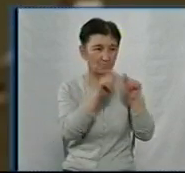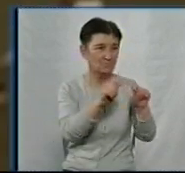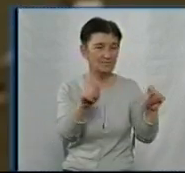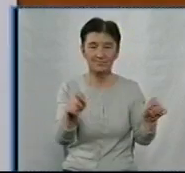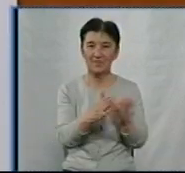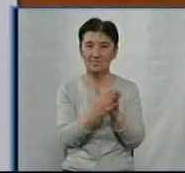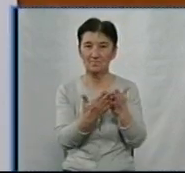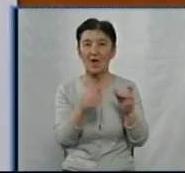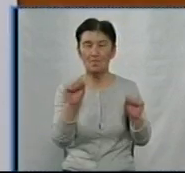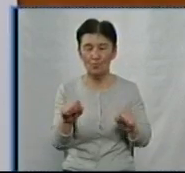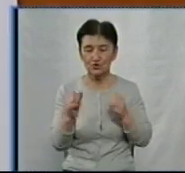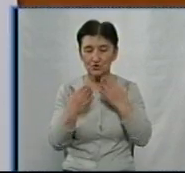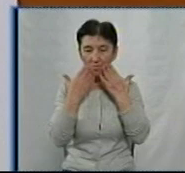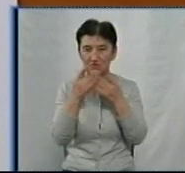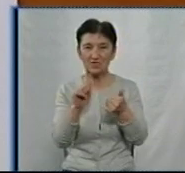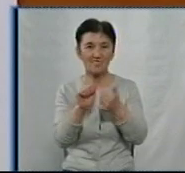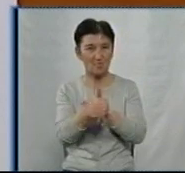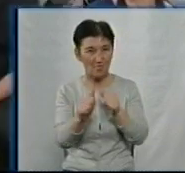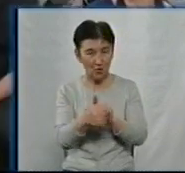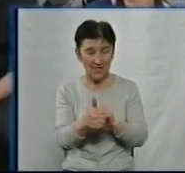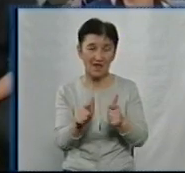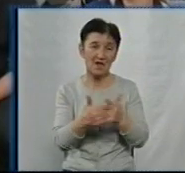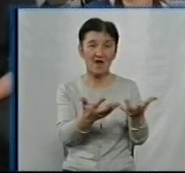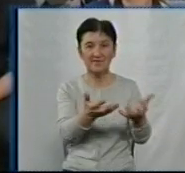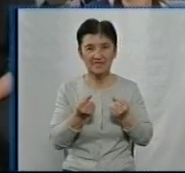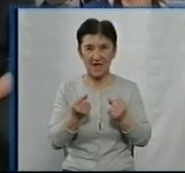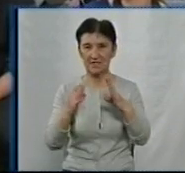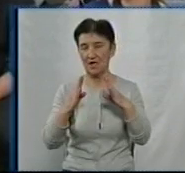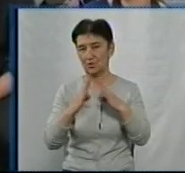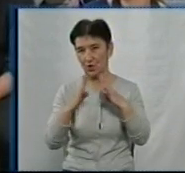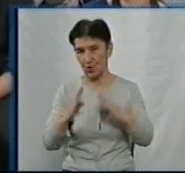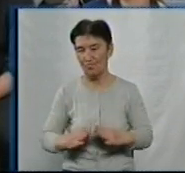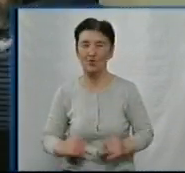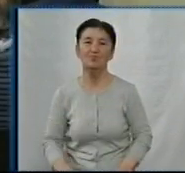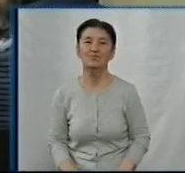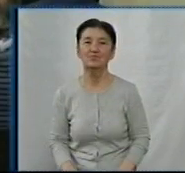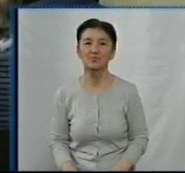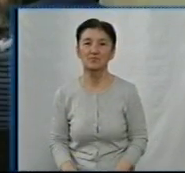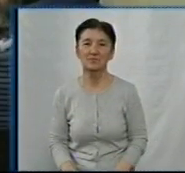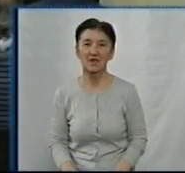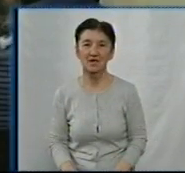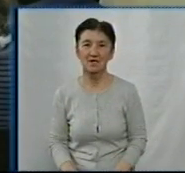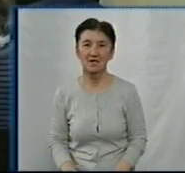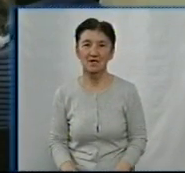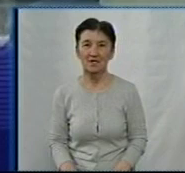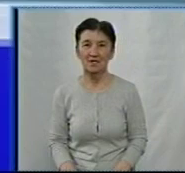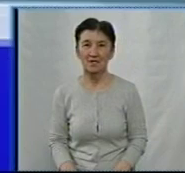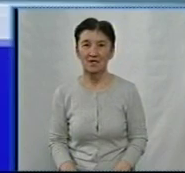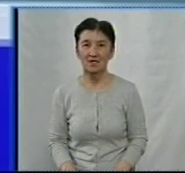Ушакової, її можна почитати у бібліотеці або взяти додому. Анастасія Ковальова, Анатолій Басистий, новини на Суспільному, Кропивницький.